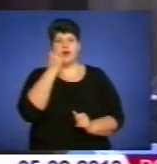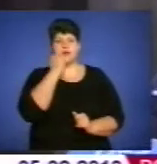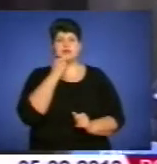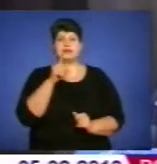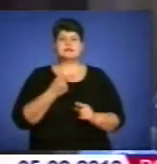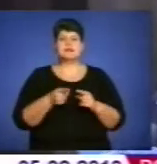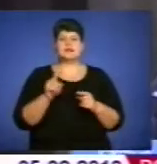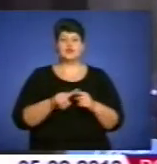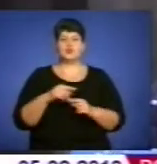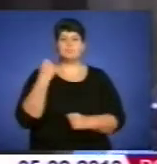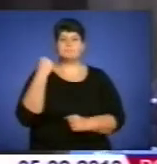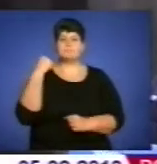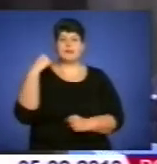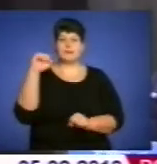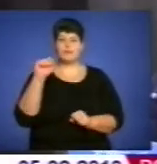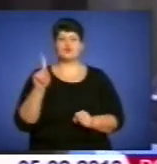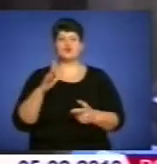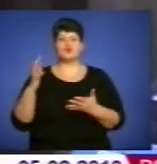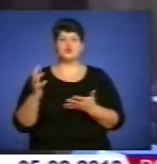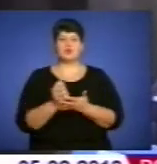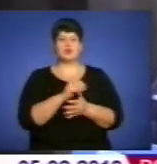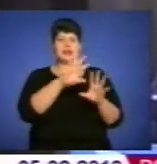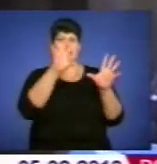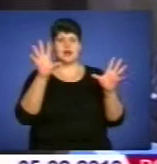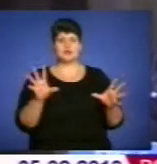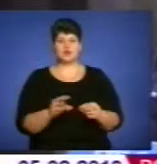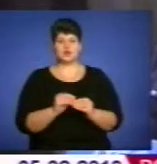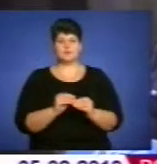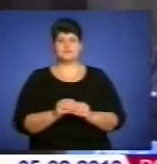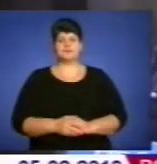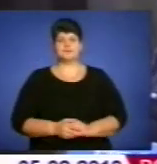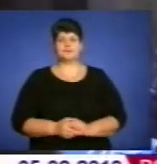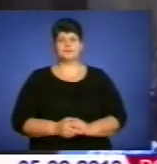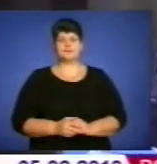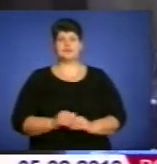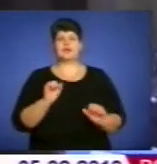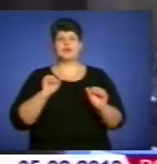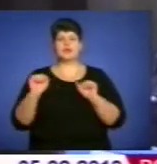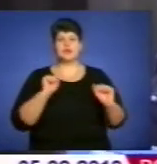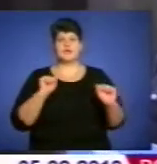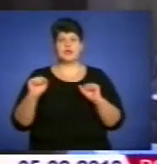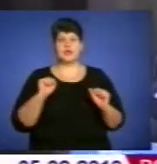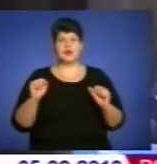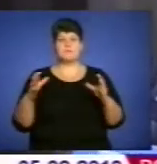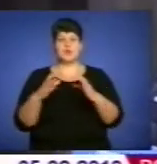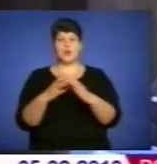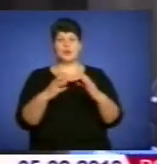перемогу, що ми здобули разом керівникам колективів